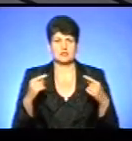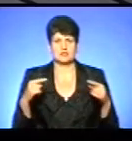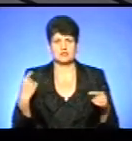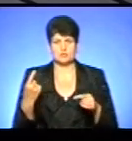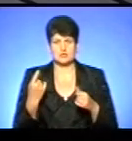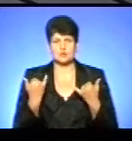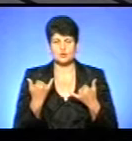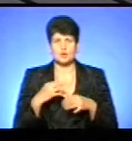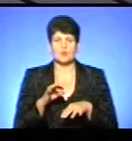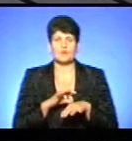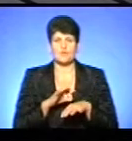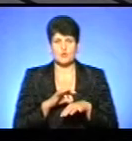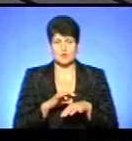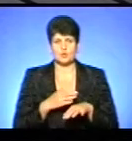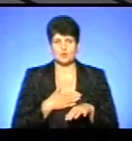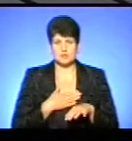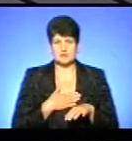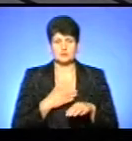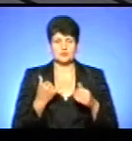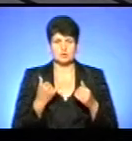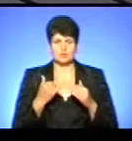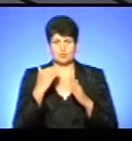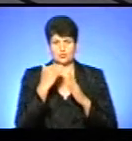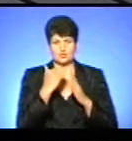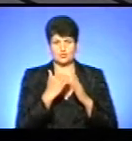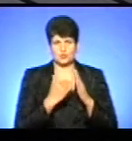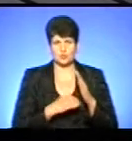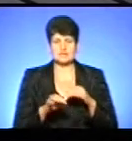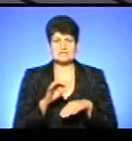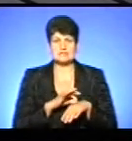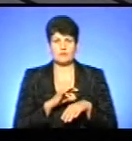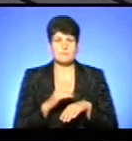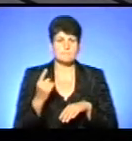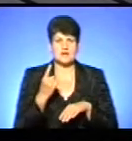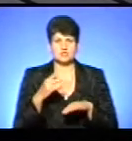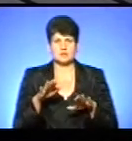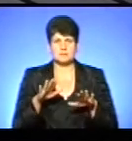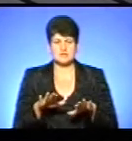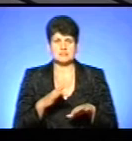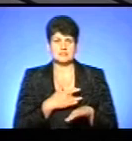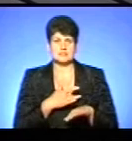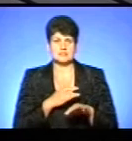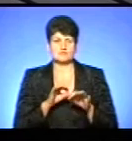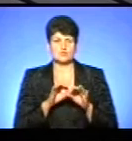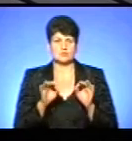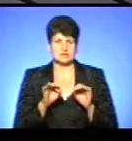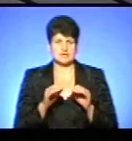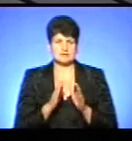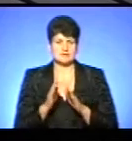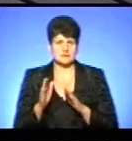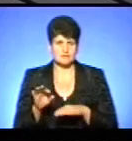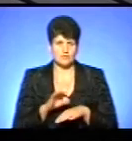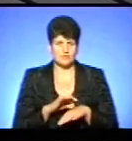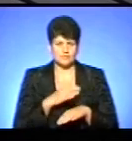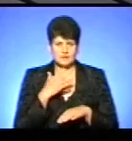і сьогодні хворі. У нас сьогодні по структурі захворювання перше місце займає хвороби серцево-судинної системи, і ми сьогодні